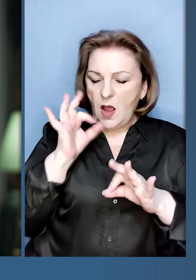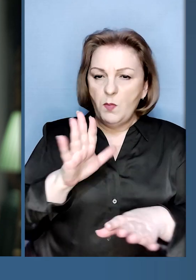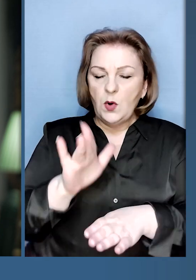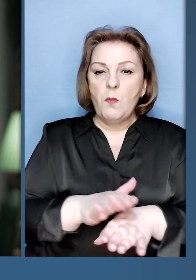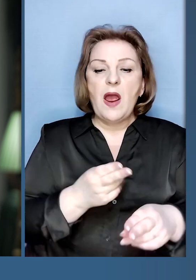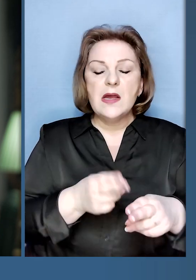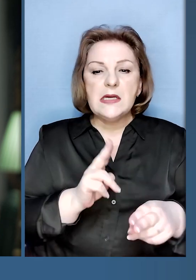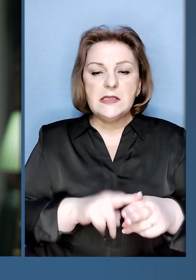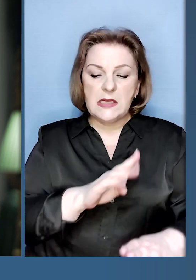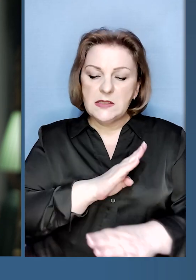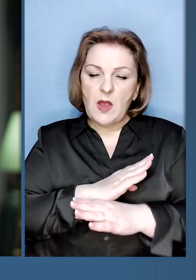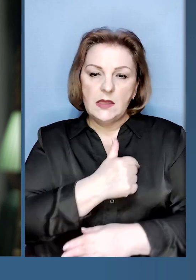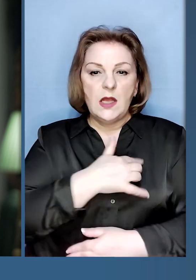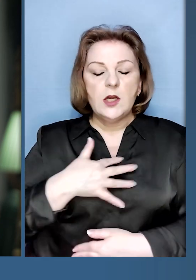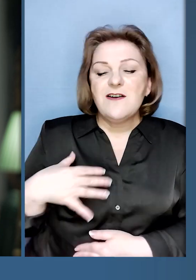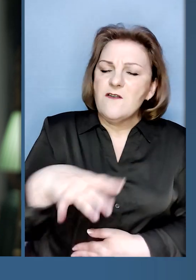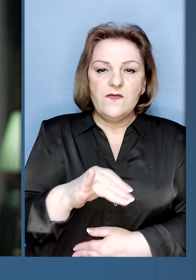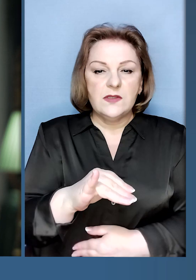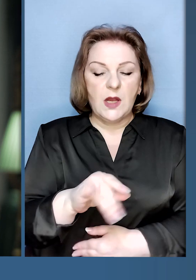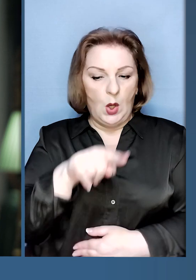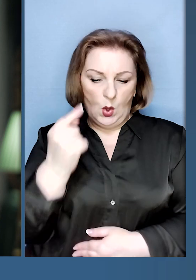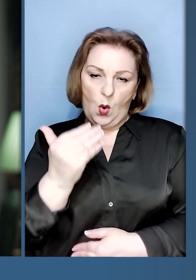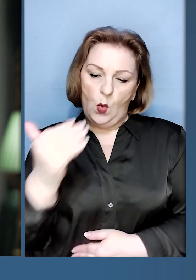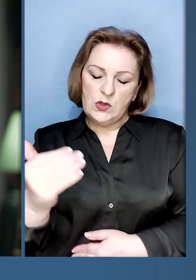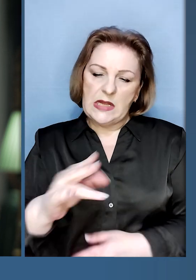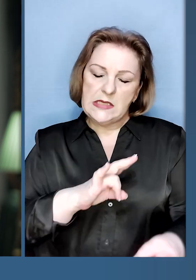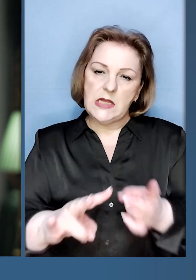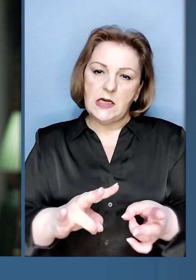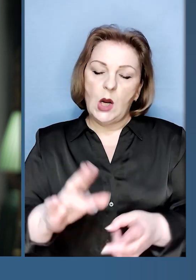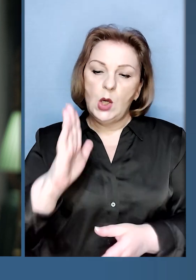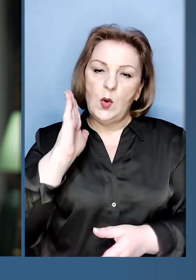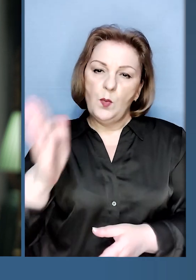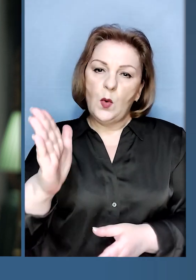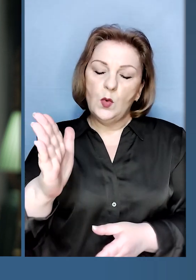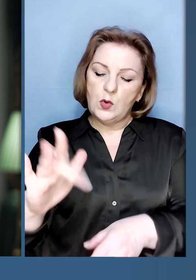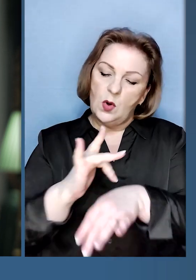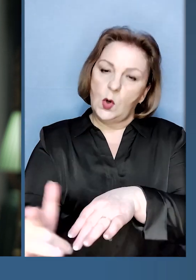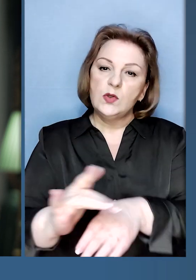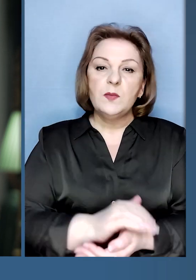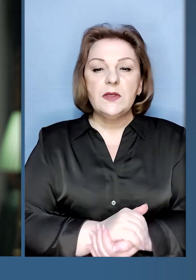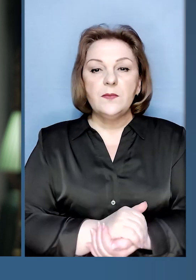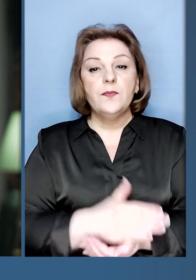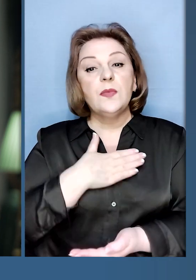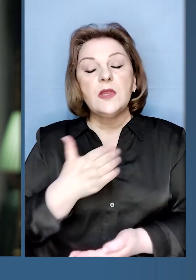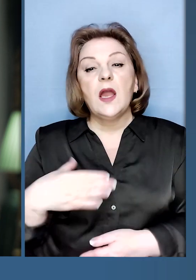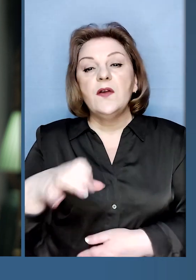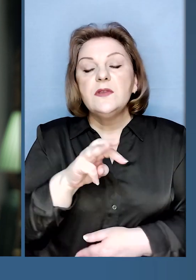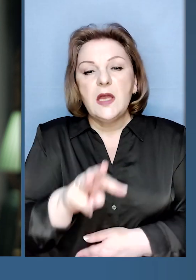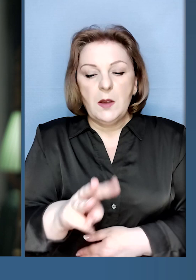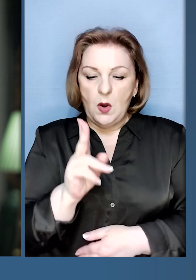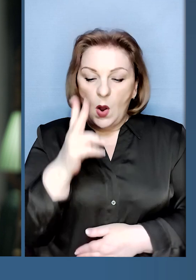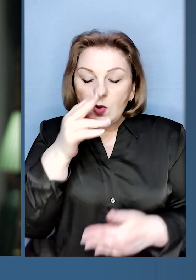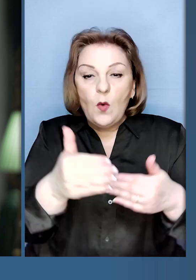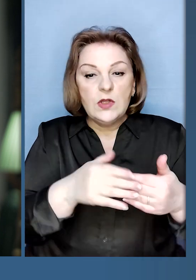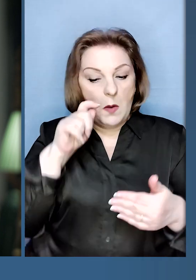людей, не пробачить цих смертей і поранень. Всі російські терористи будуть розбиті.